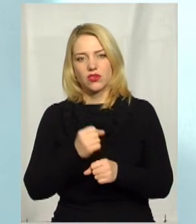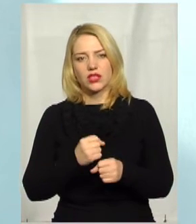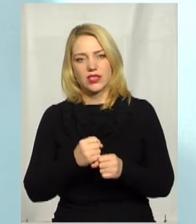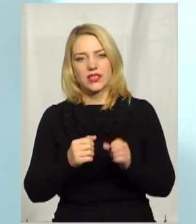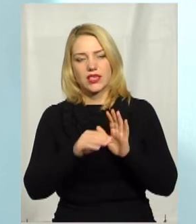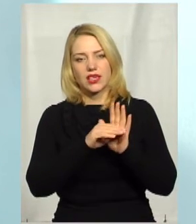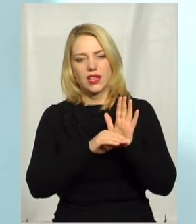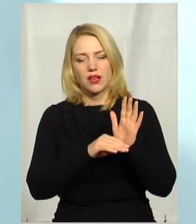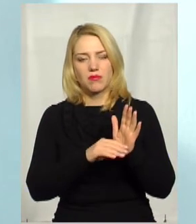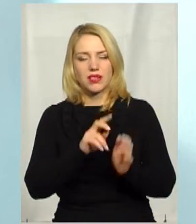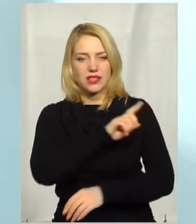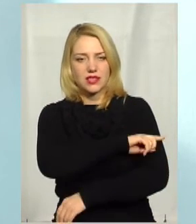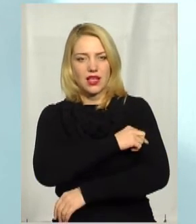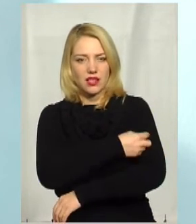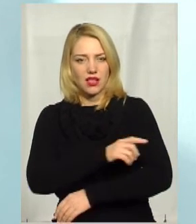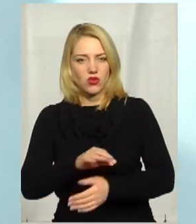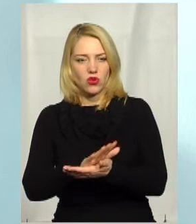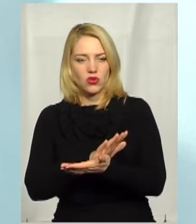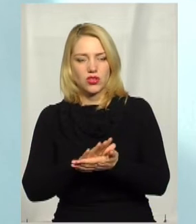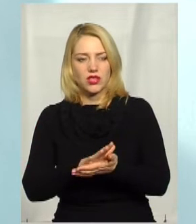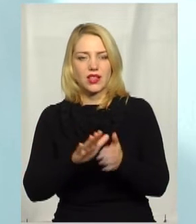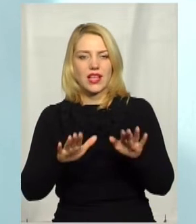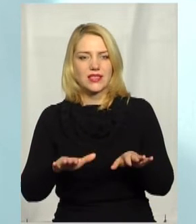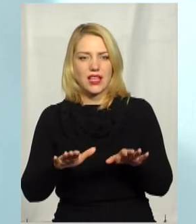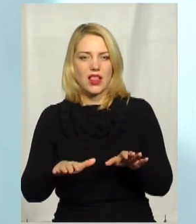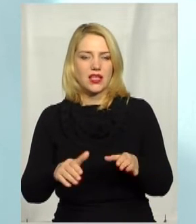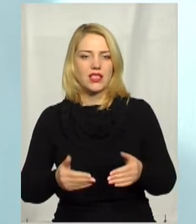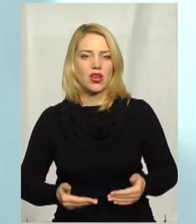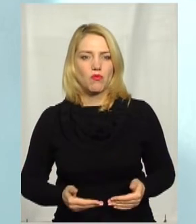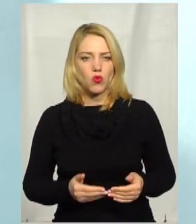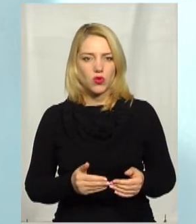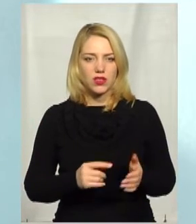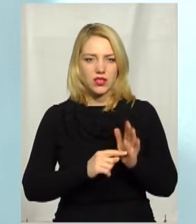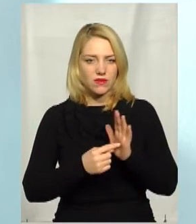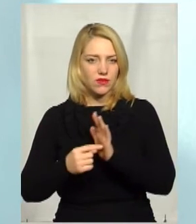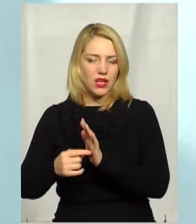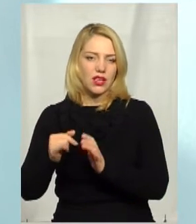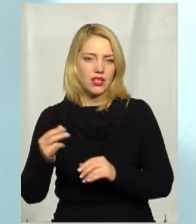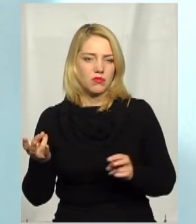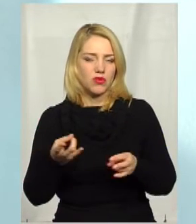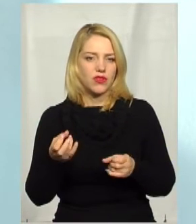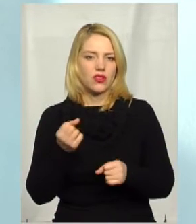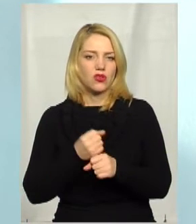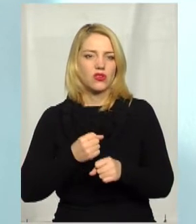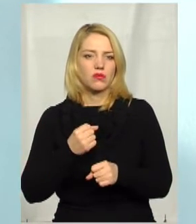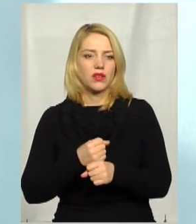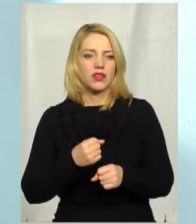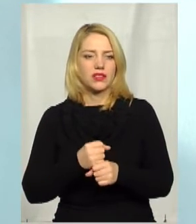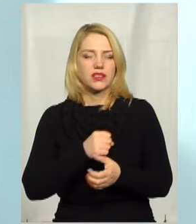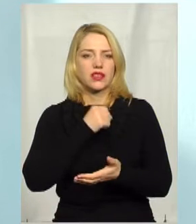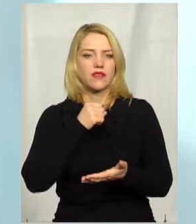санітарної очистки населених пунктів. І повинні розроблятися і